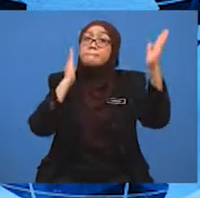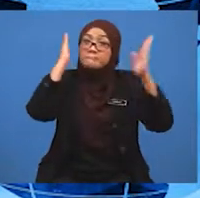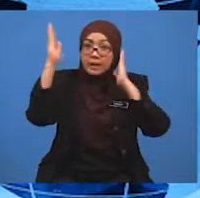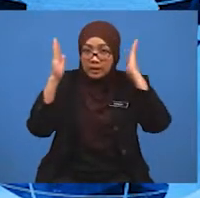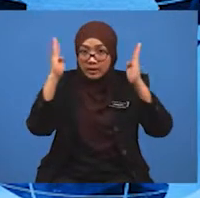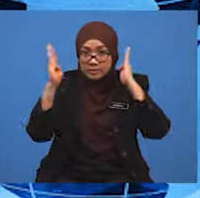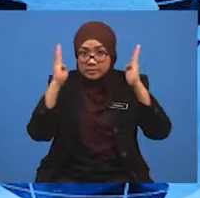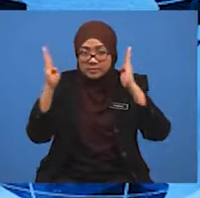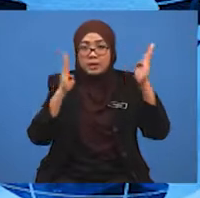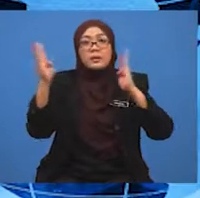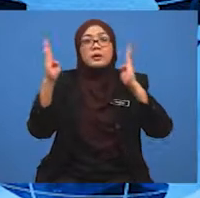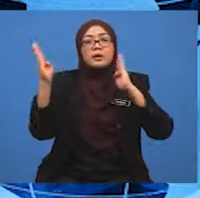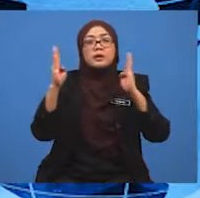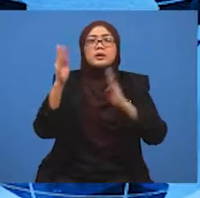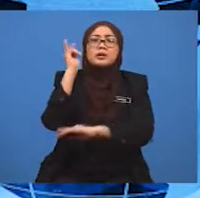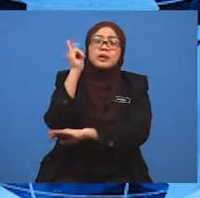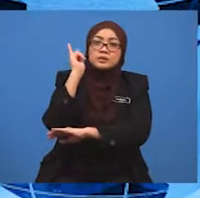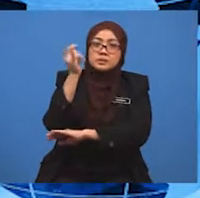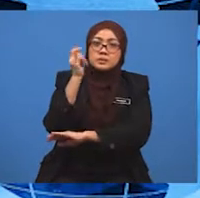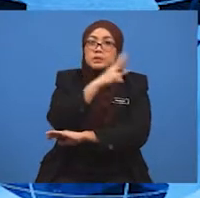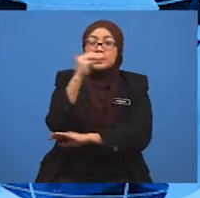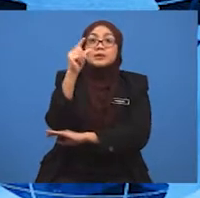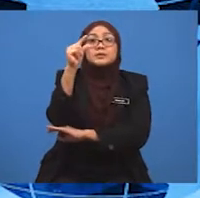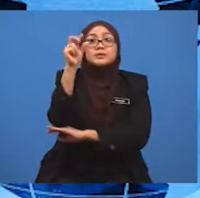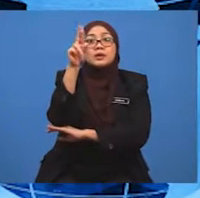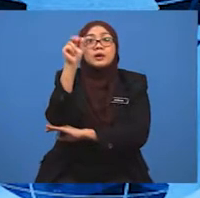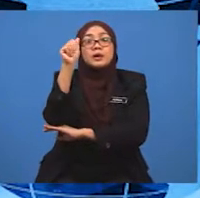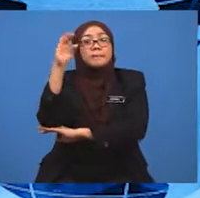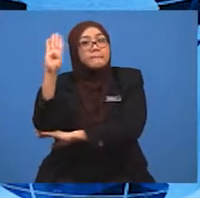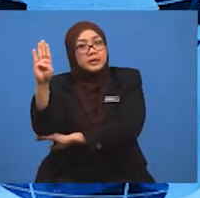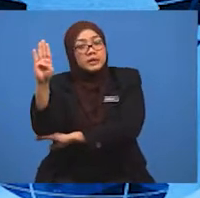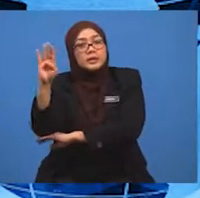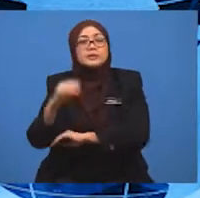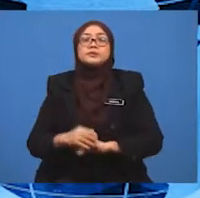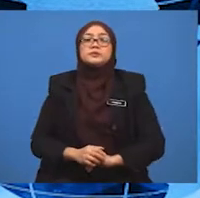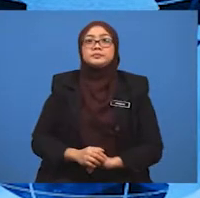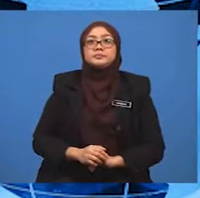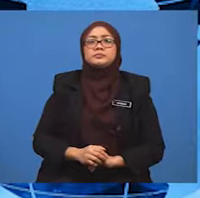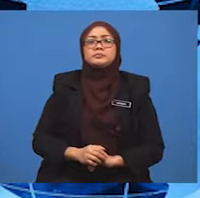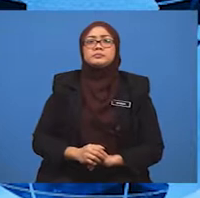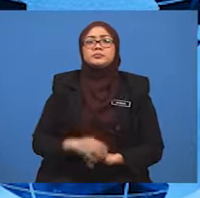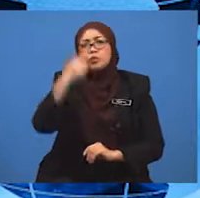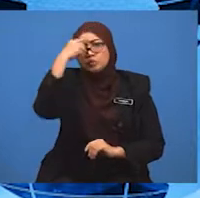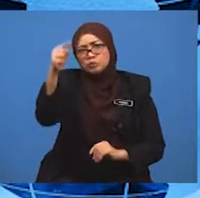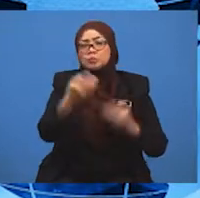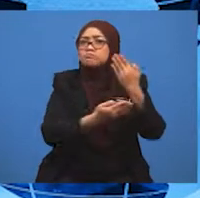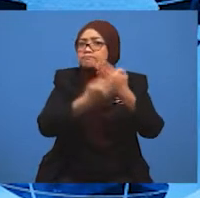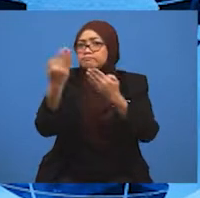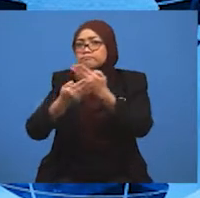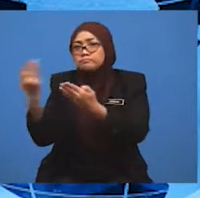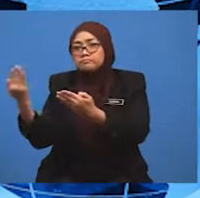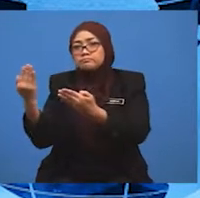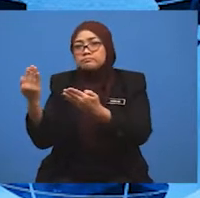teksi dan grab car. Bagi ketersampaian penduduk, dalam memudahkan urusan